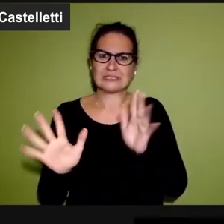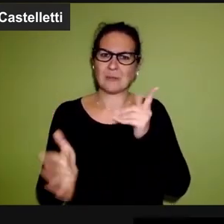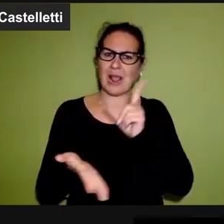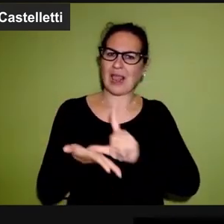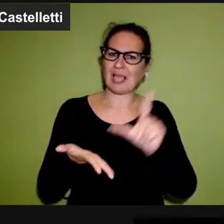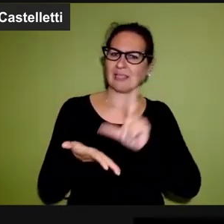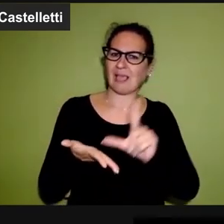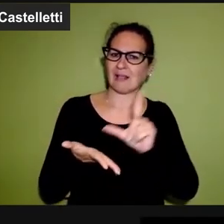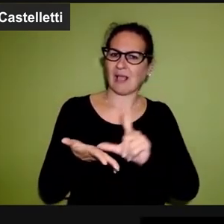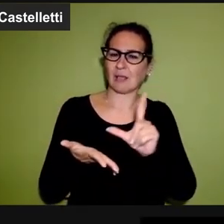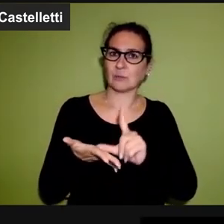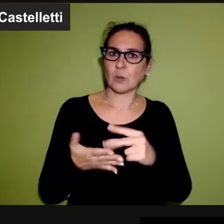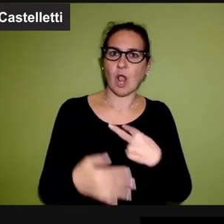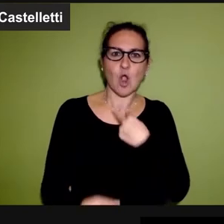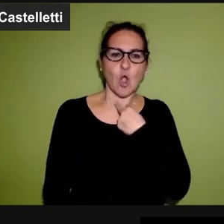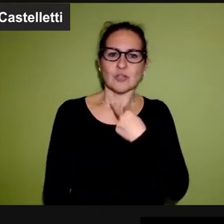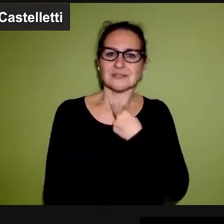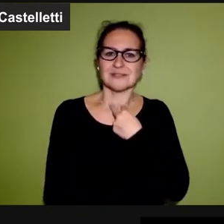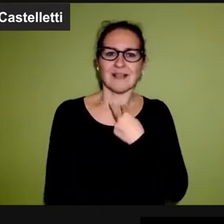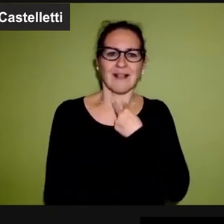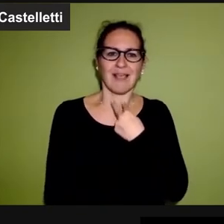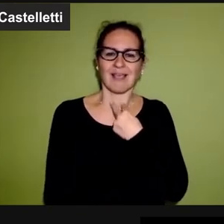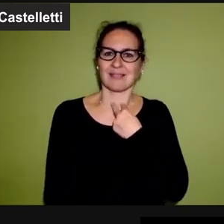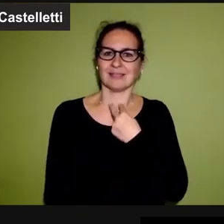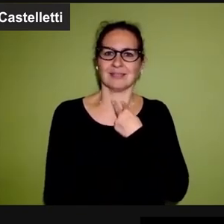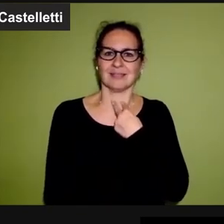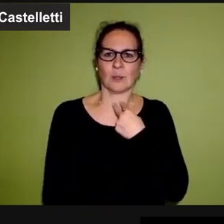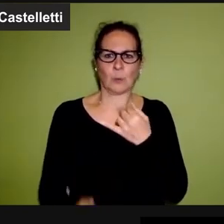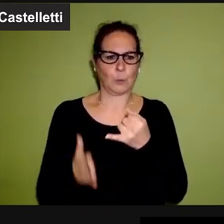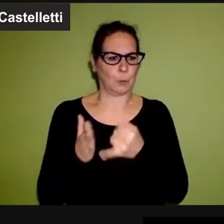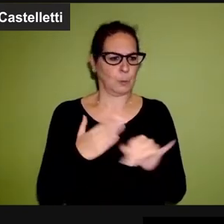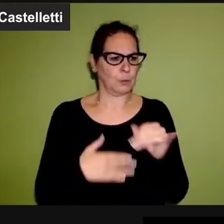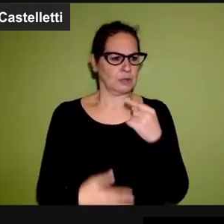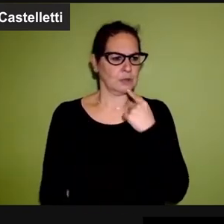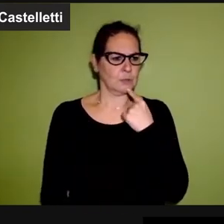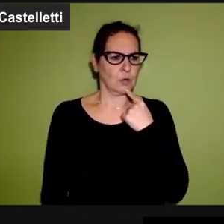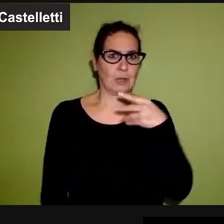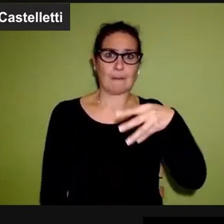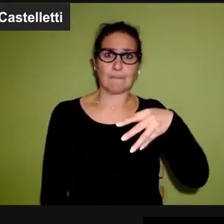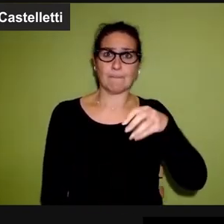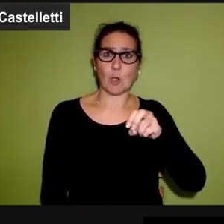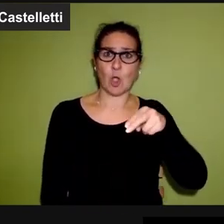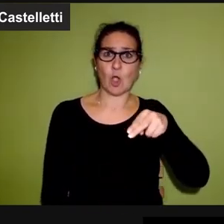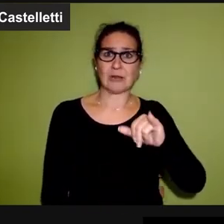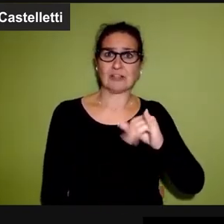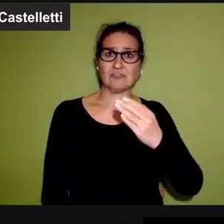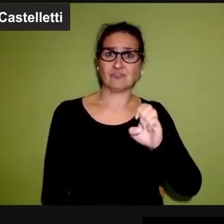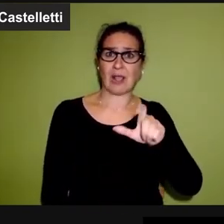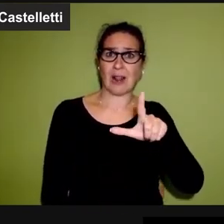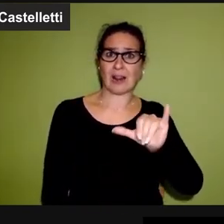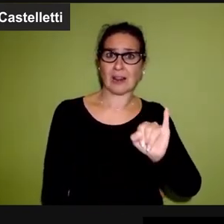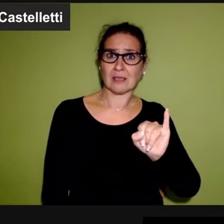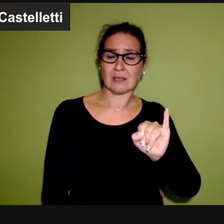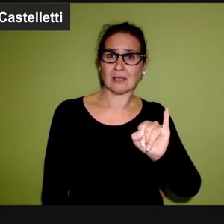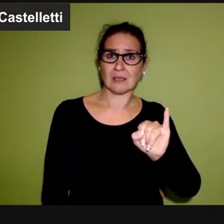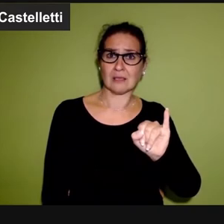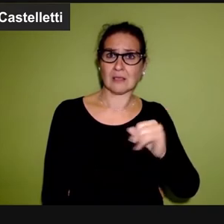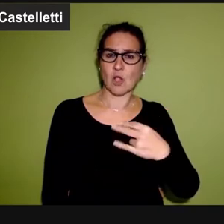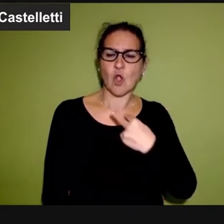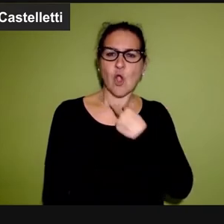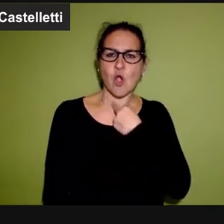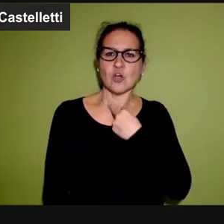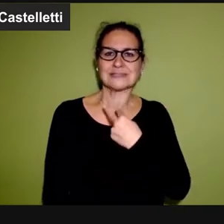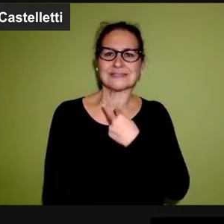del cinema o della letteratura, che sono stati costretti, uno mi sembra l'ultimo fosse Monicelli, sono stati